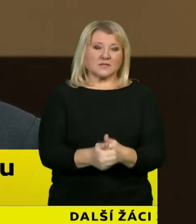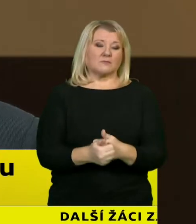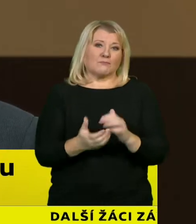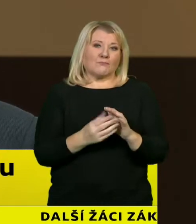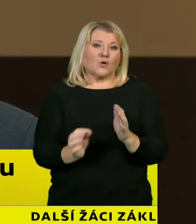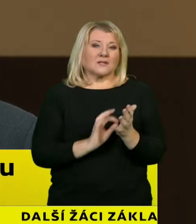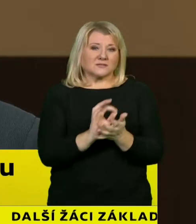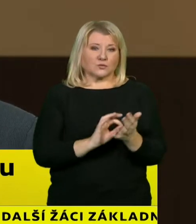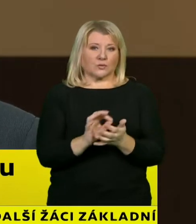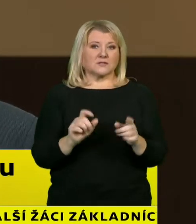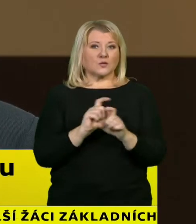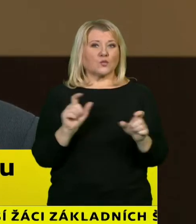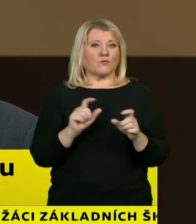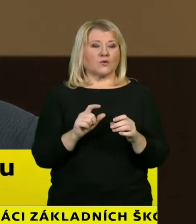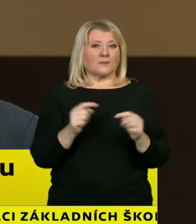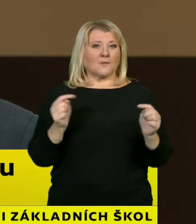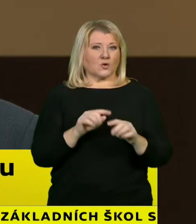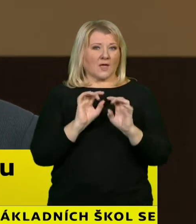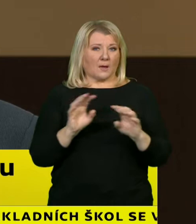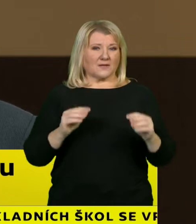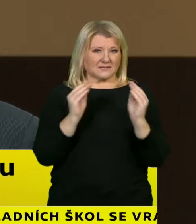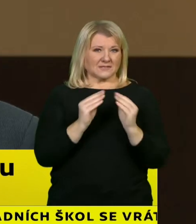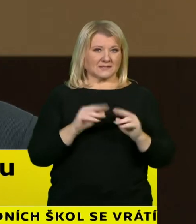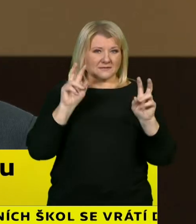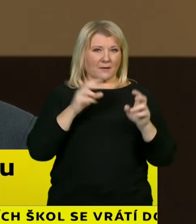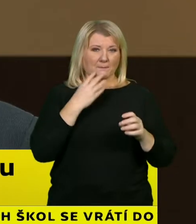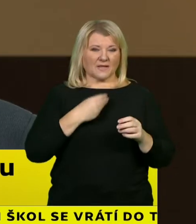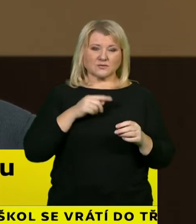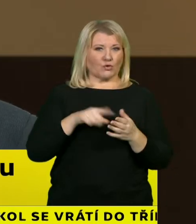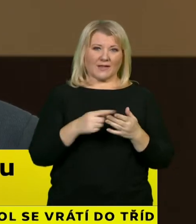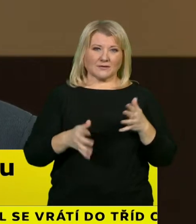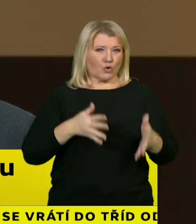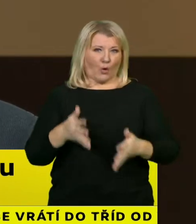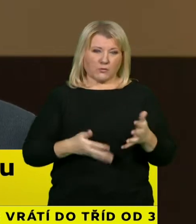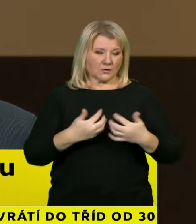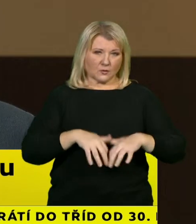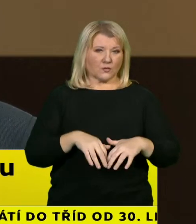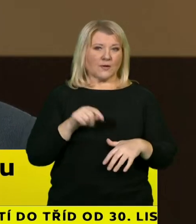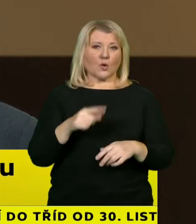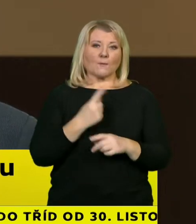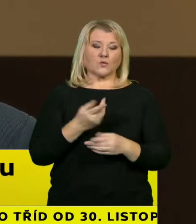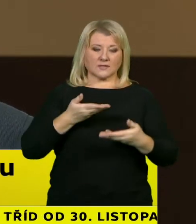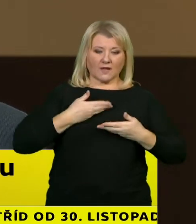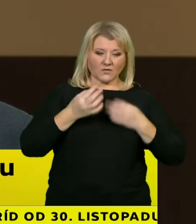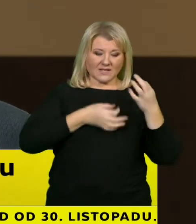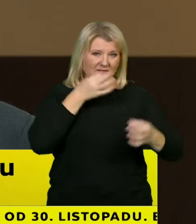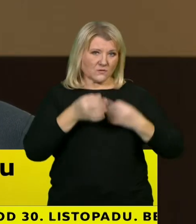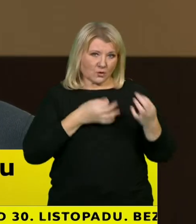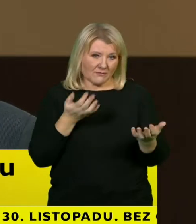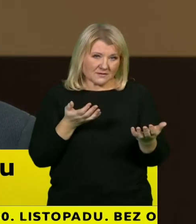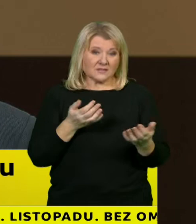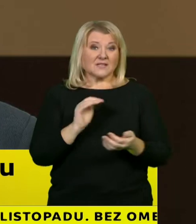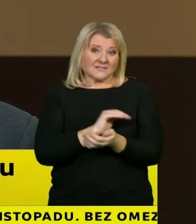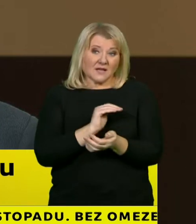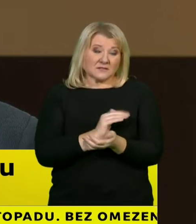nebo automatický pilot, je to jenom zdroj důležitých informací, tak tehdy si to umím představit, ale zatím jinými